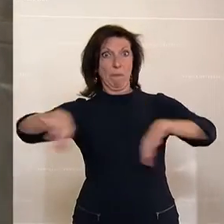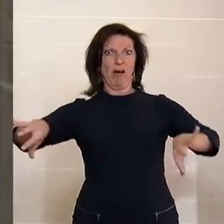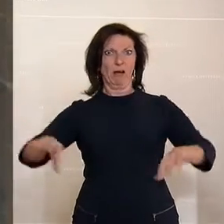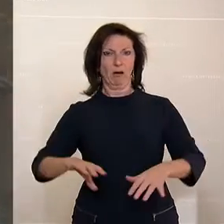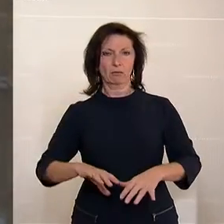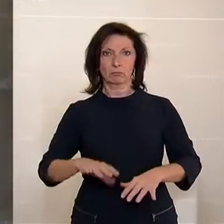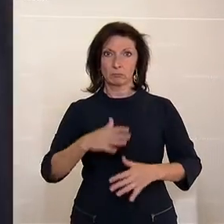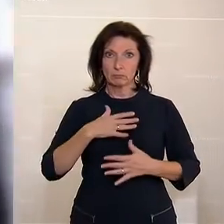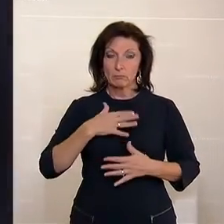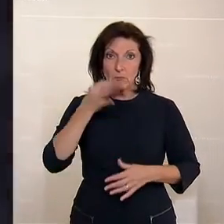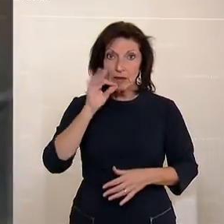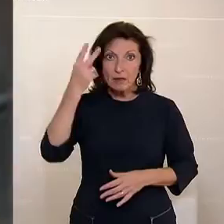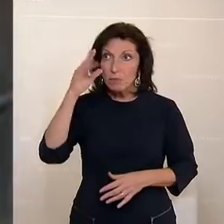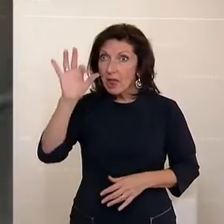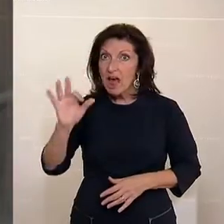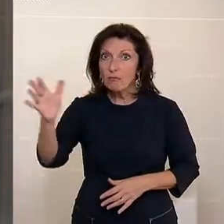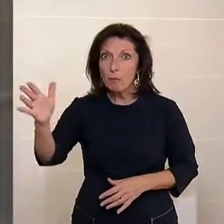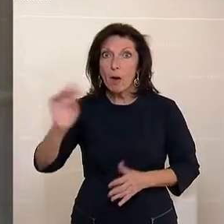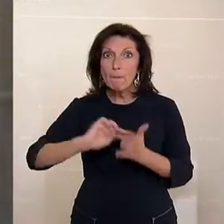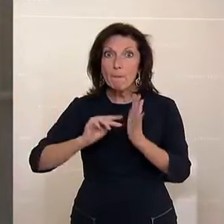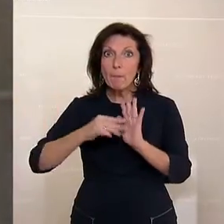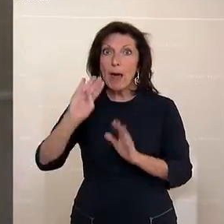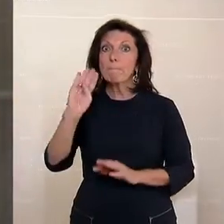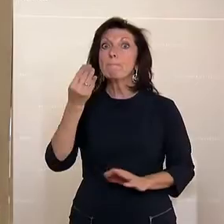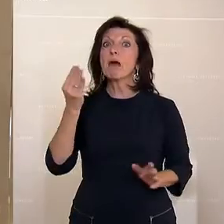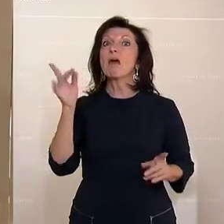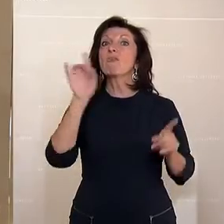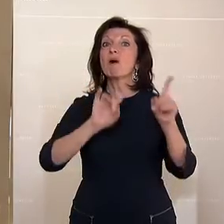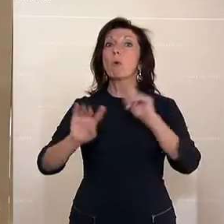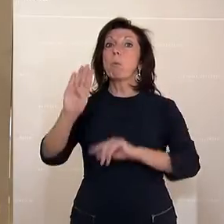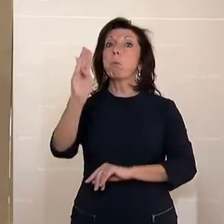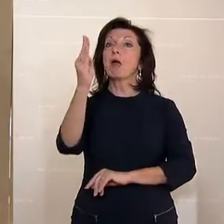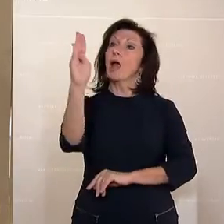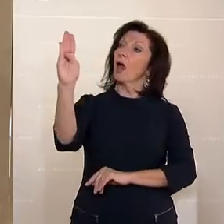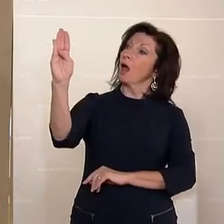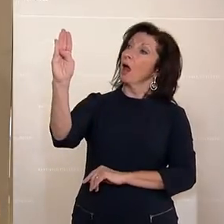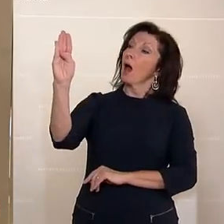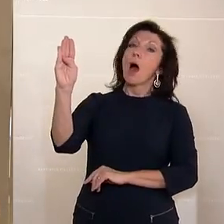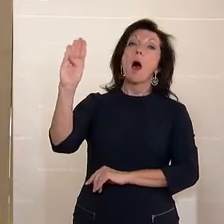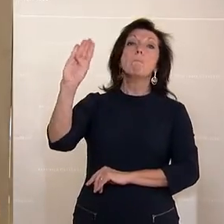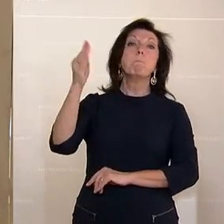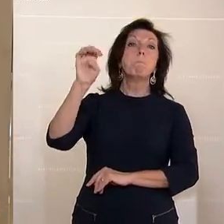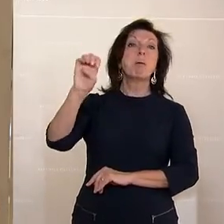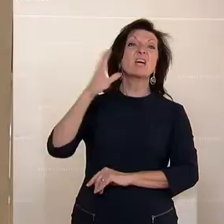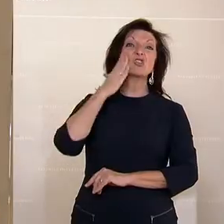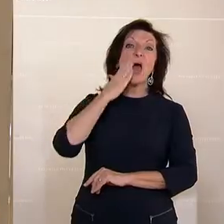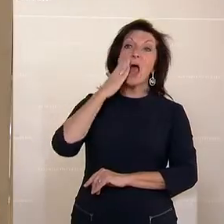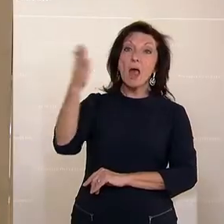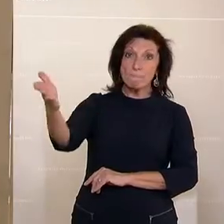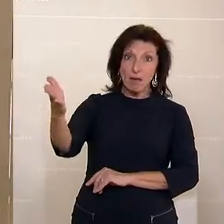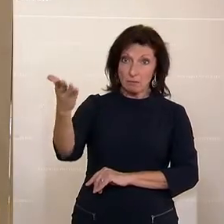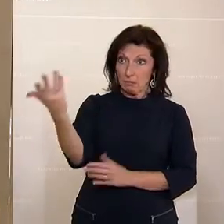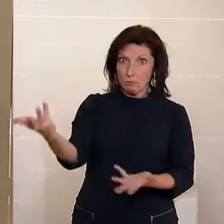und Herren, von der FPÖ, der Plan B steht wahrscheinlich für beschämend. Was anderes kann es nicht sein, wenn das Ihr Plan B ist.